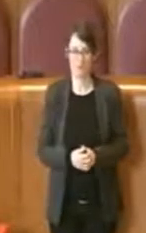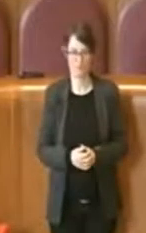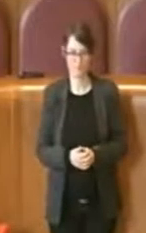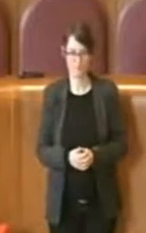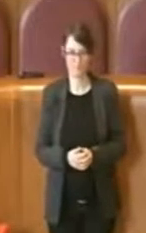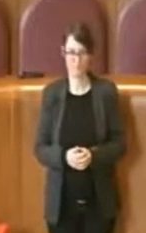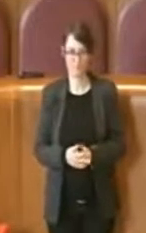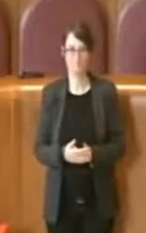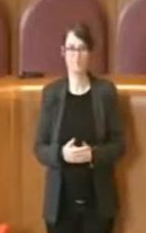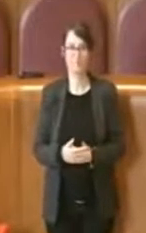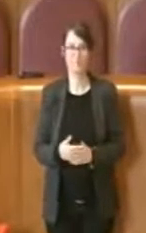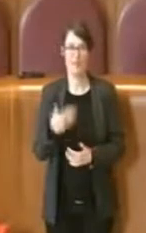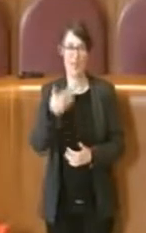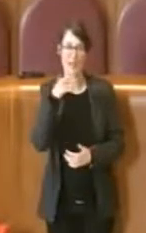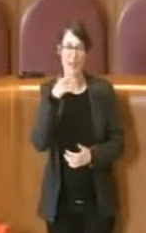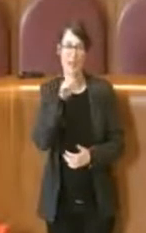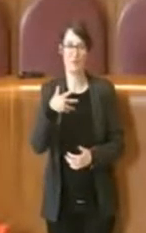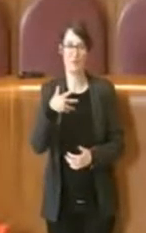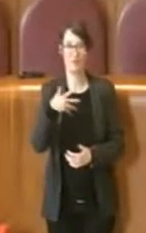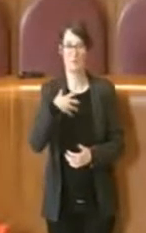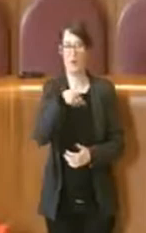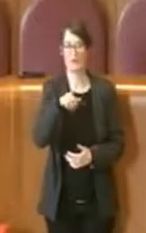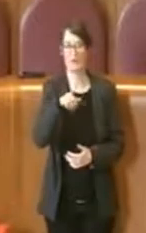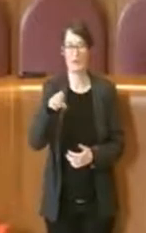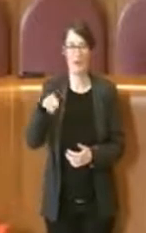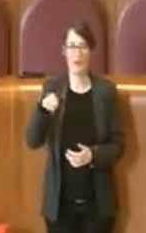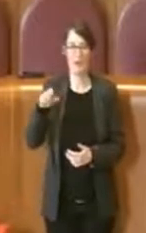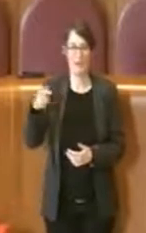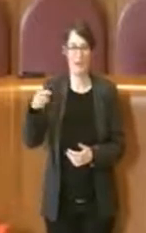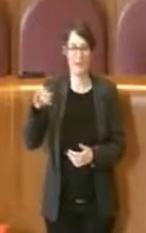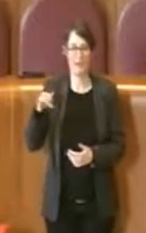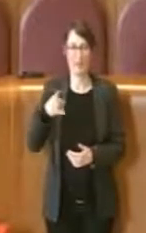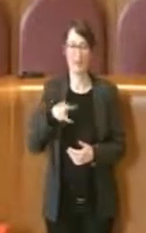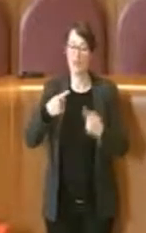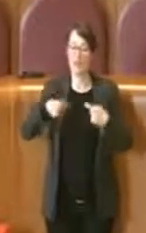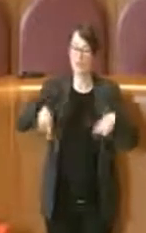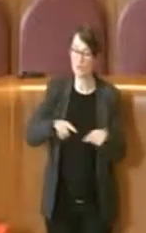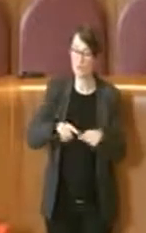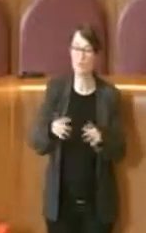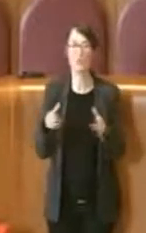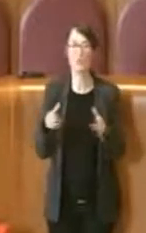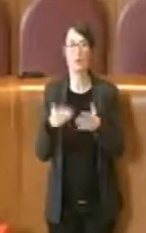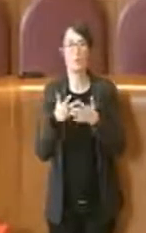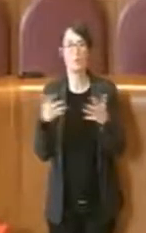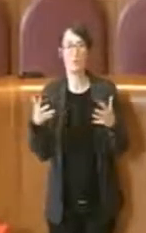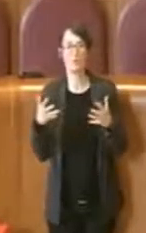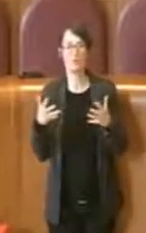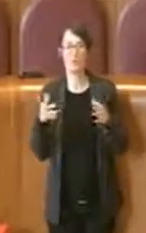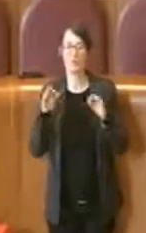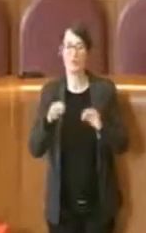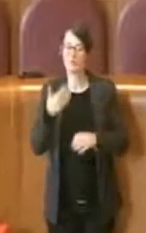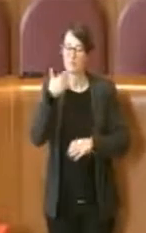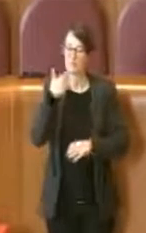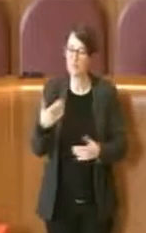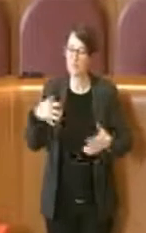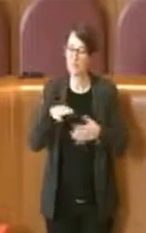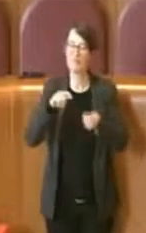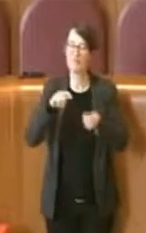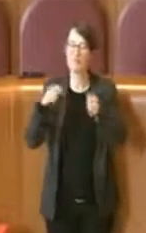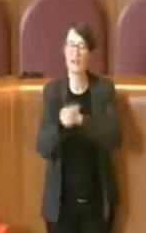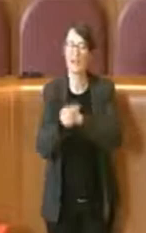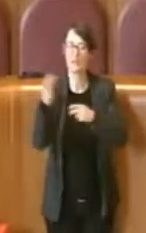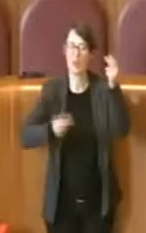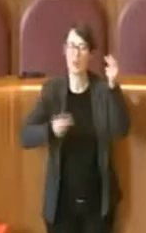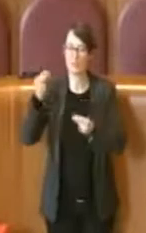Ringrazio intanto l'assessore Lemmetti, la Giunta e il gruppo di maggioranza per questa variazione di bilancio. Variazione di bilancio che